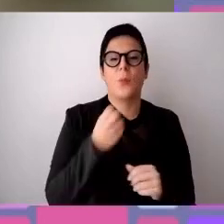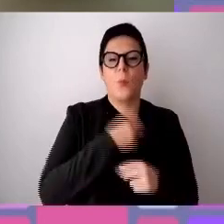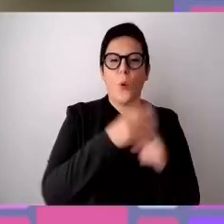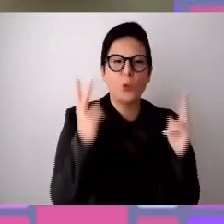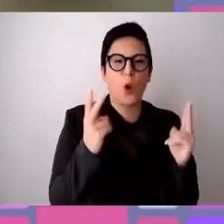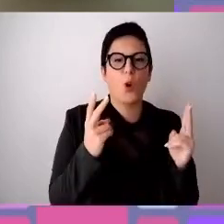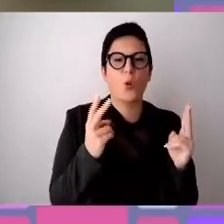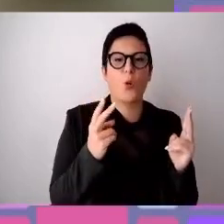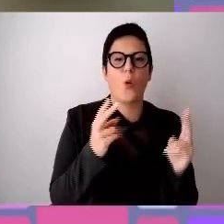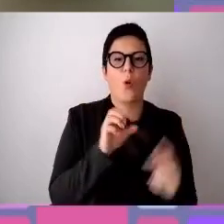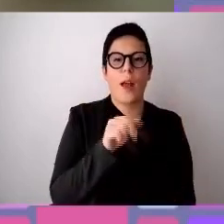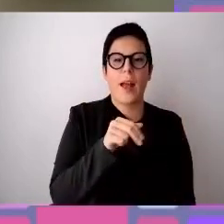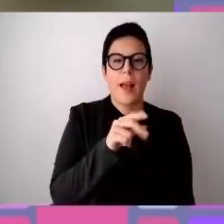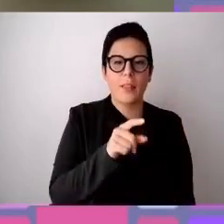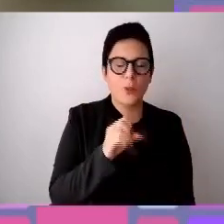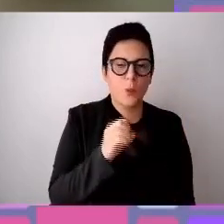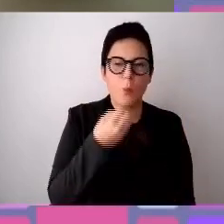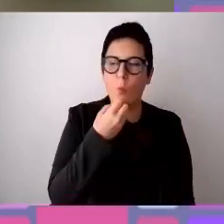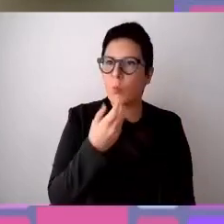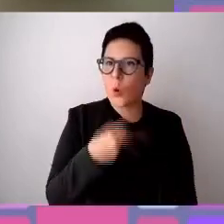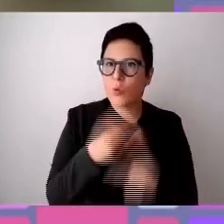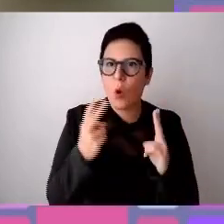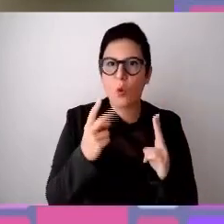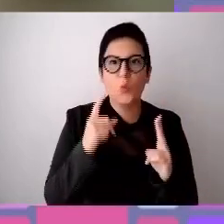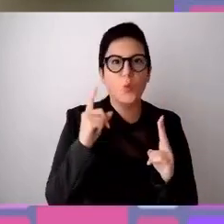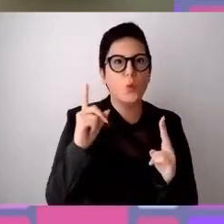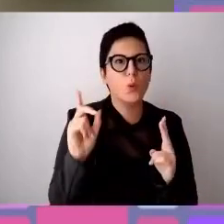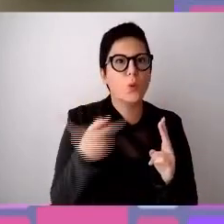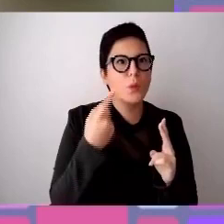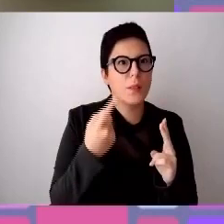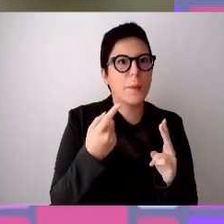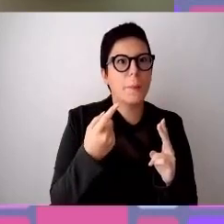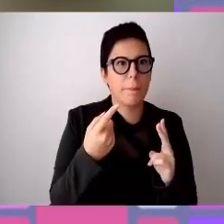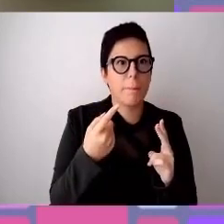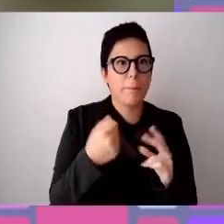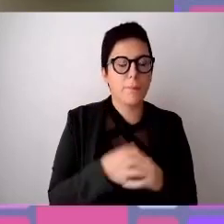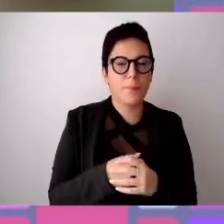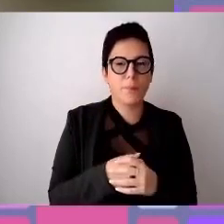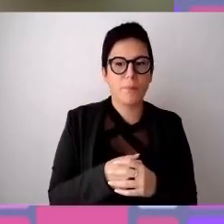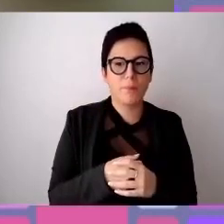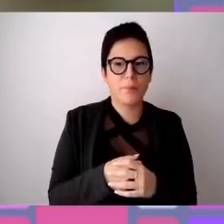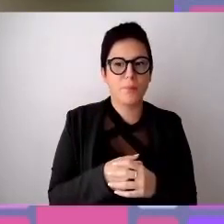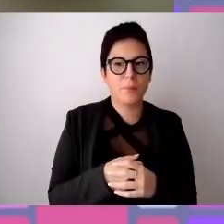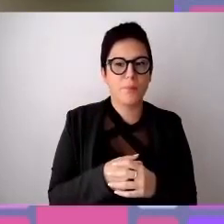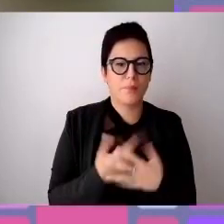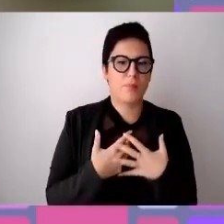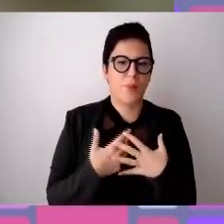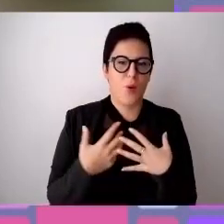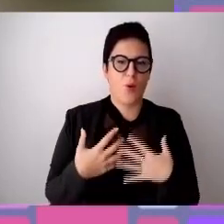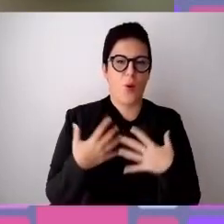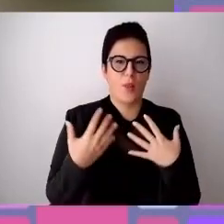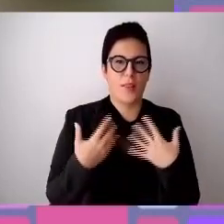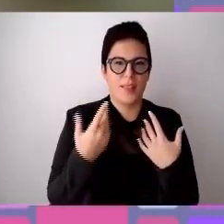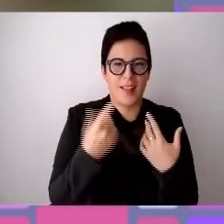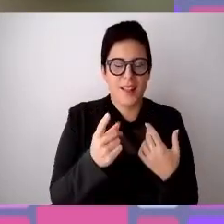buongiorno a tutti. Prima di tutto sono veramente molto orgogliosa di essere in questo panel